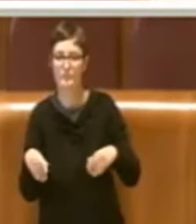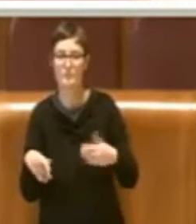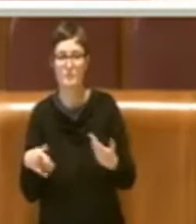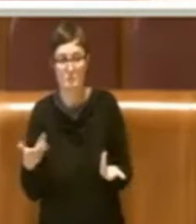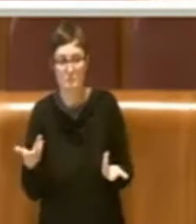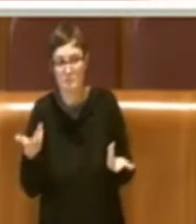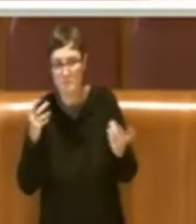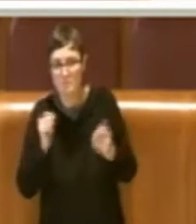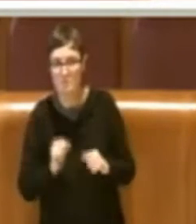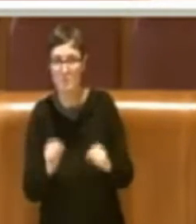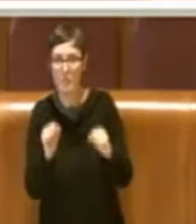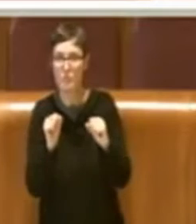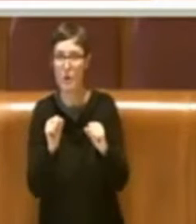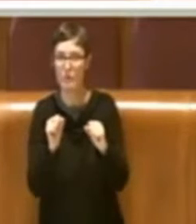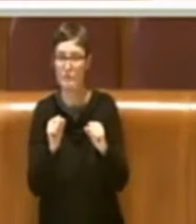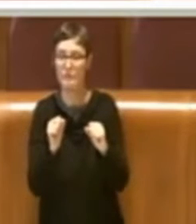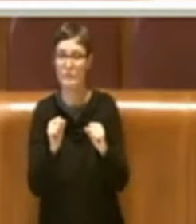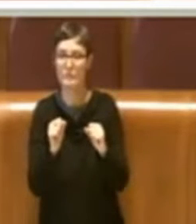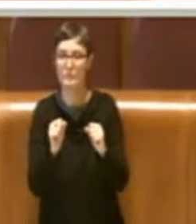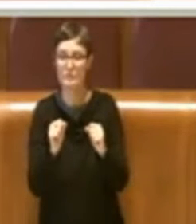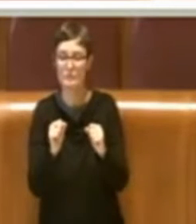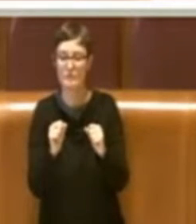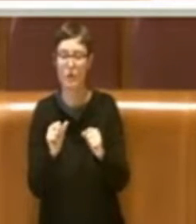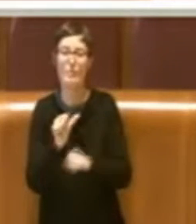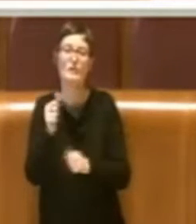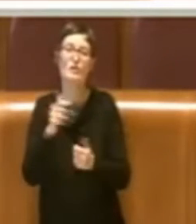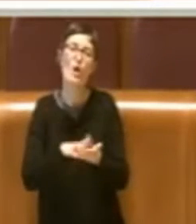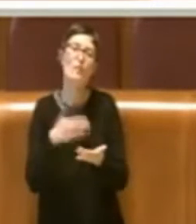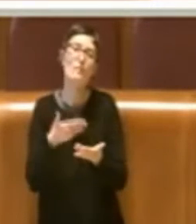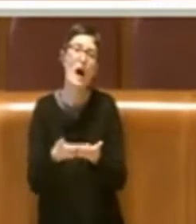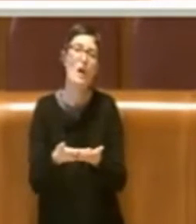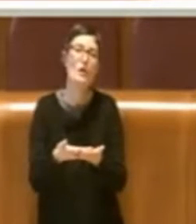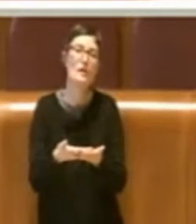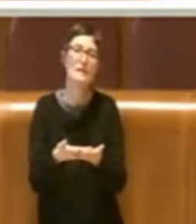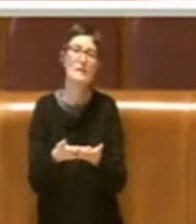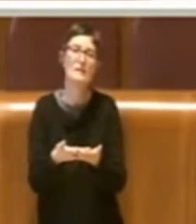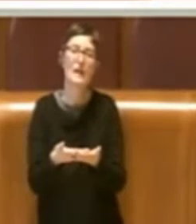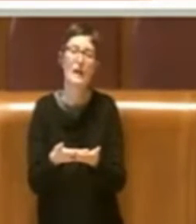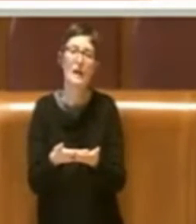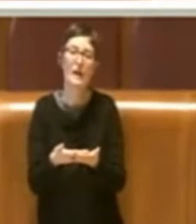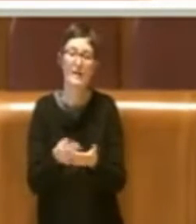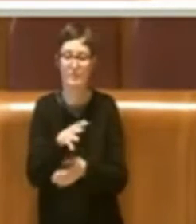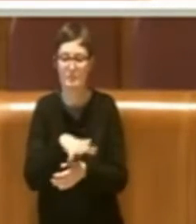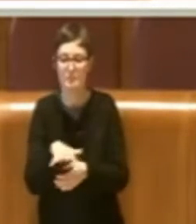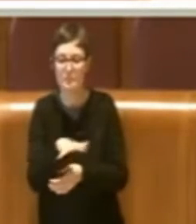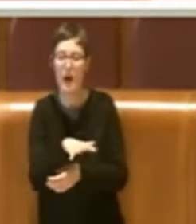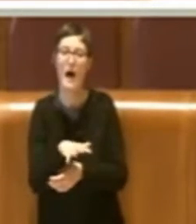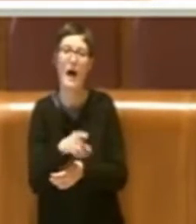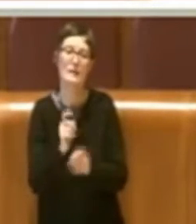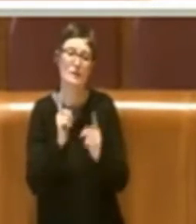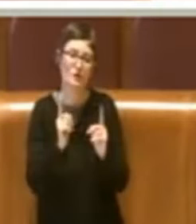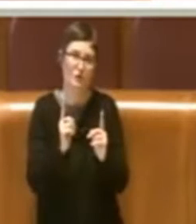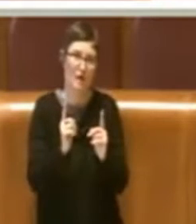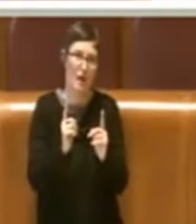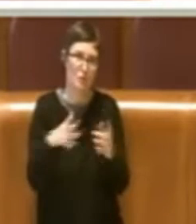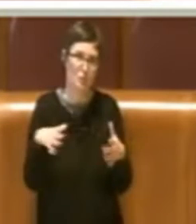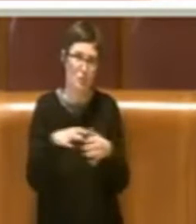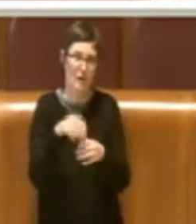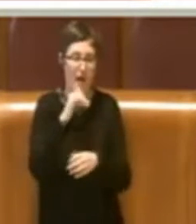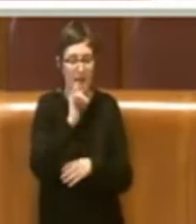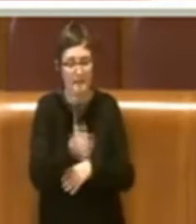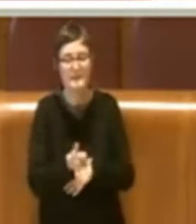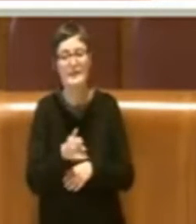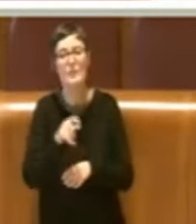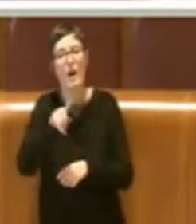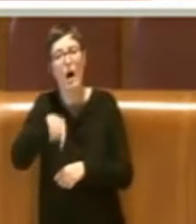nell'indirizzo insomma più ampio non solo di valorizzare lo spazio a livello ambientale ma anche